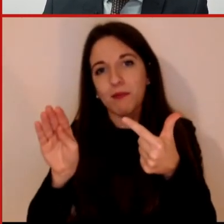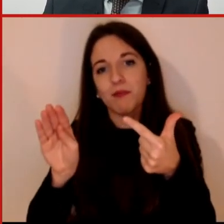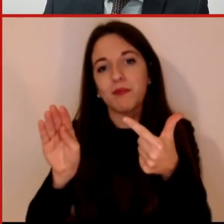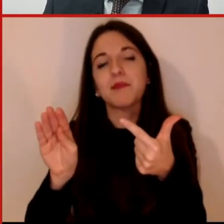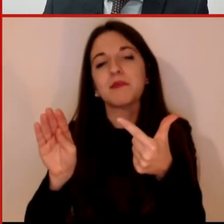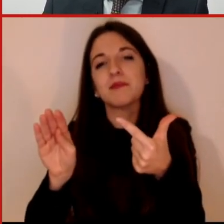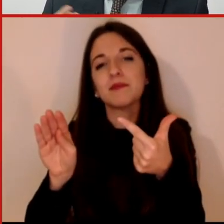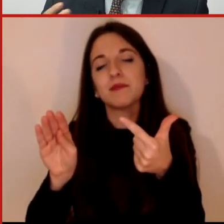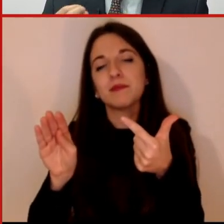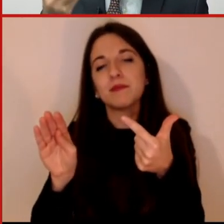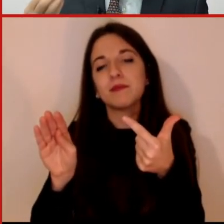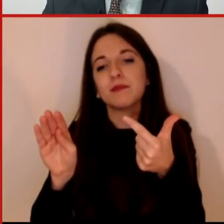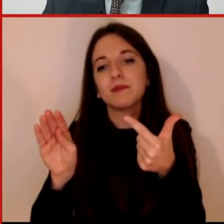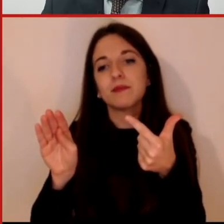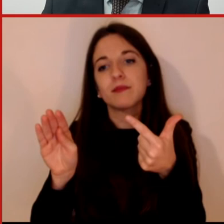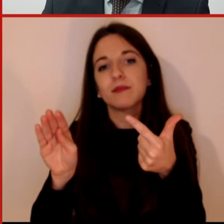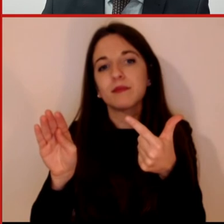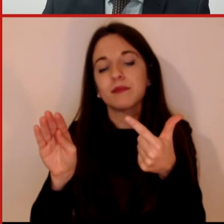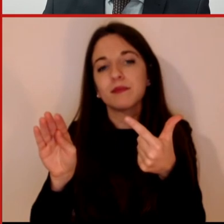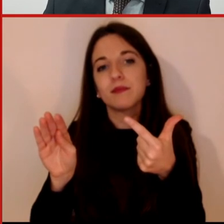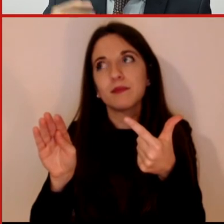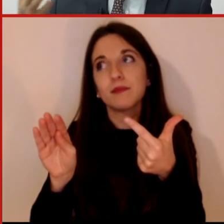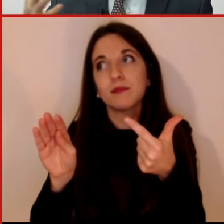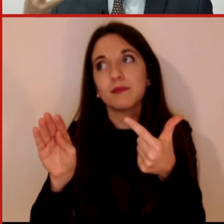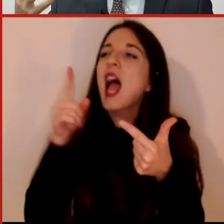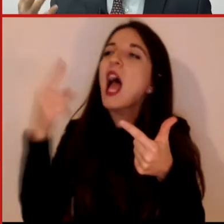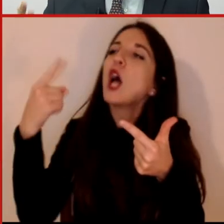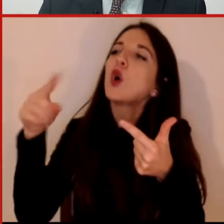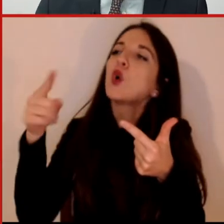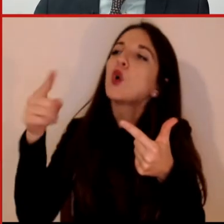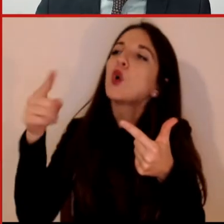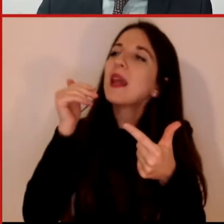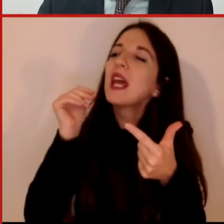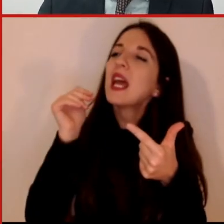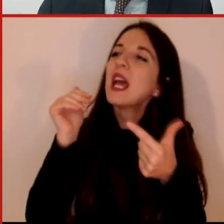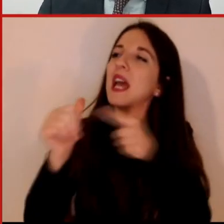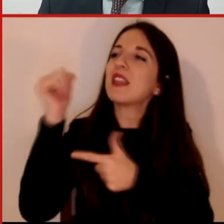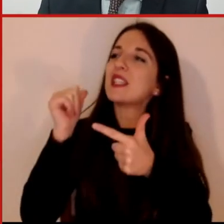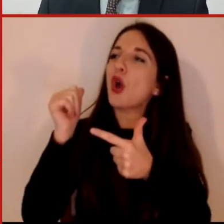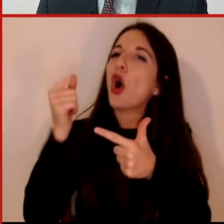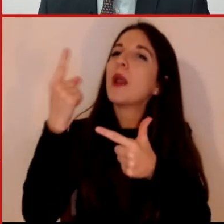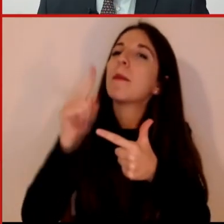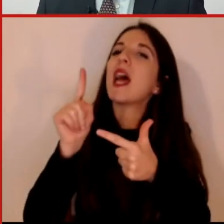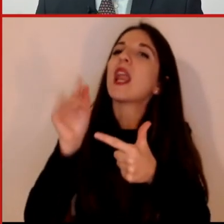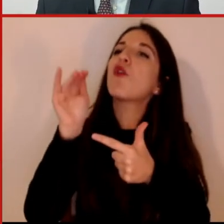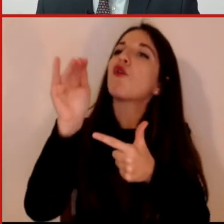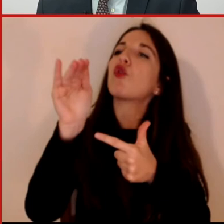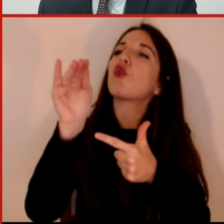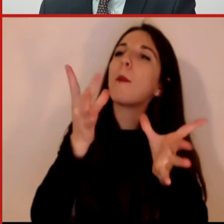chiedono sue magari previsioni sull'andamento della pandemia, auguri mi sembra giusto,